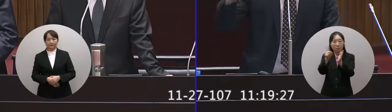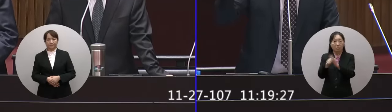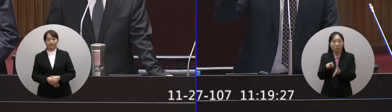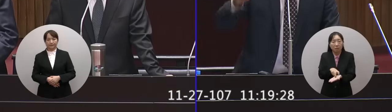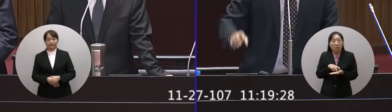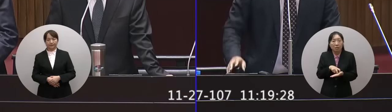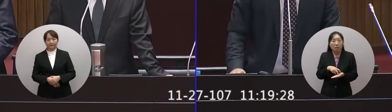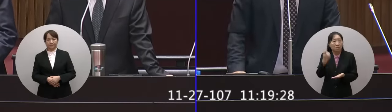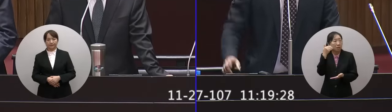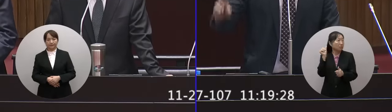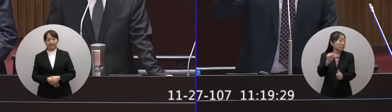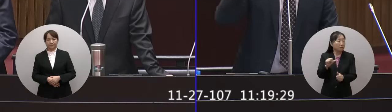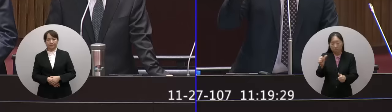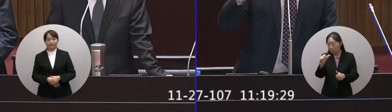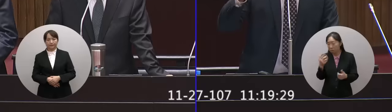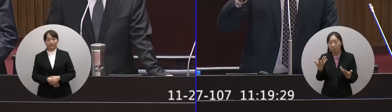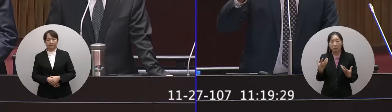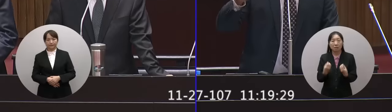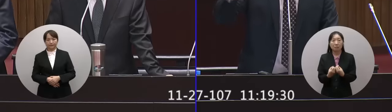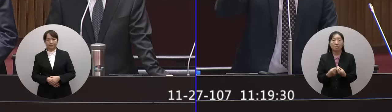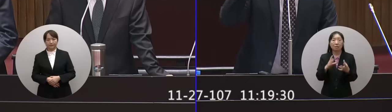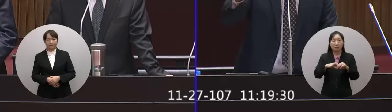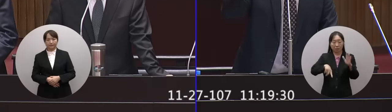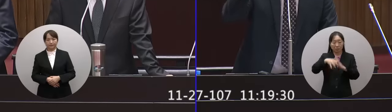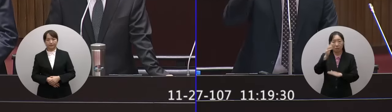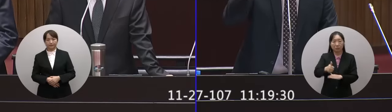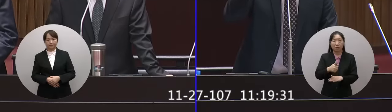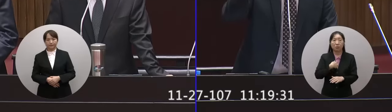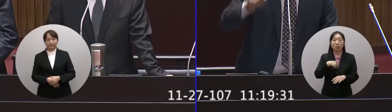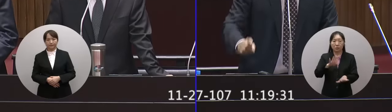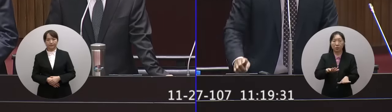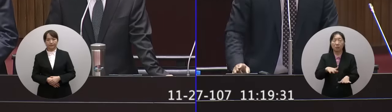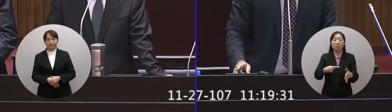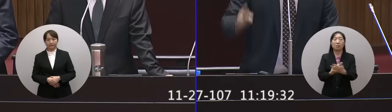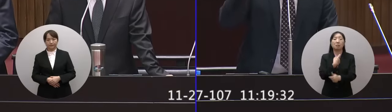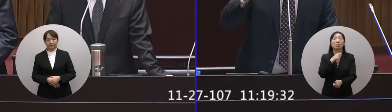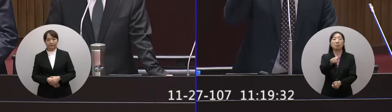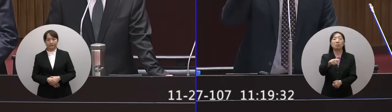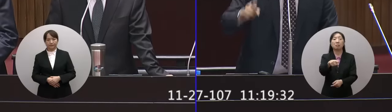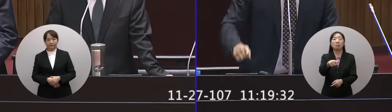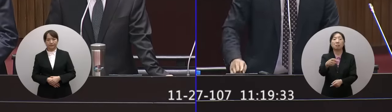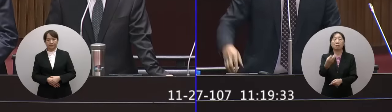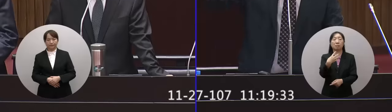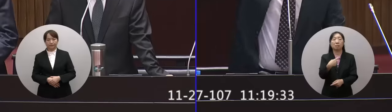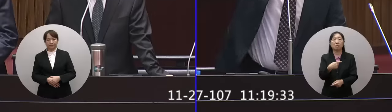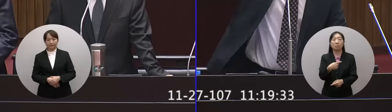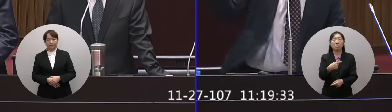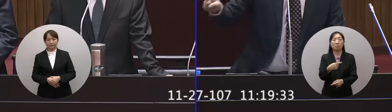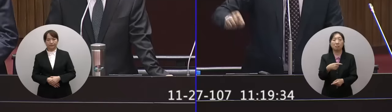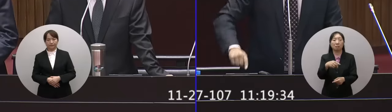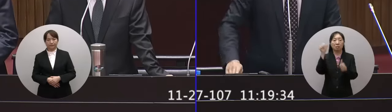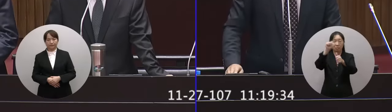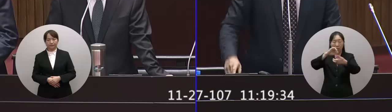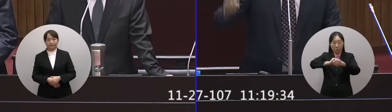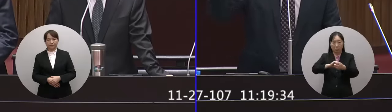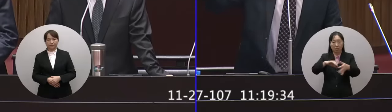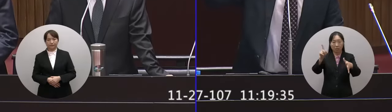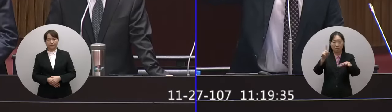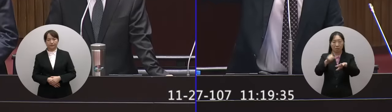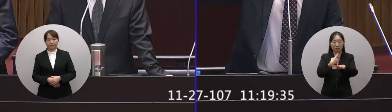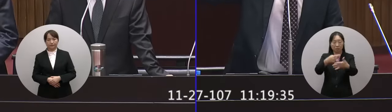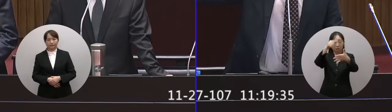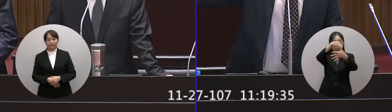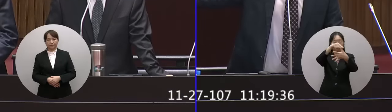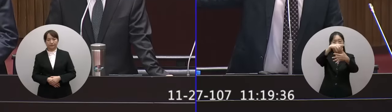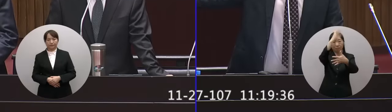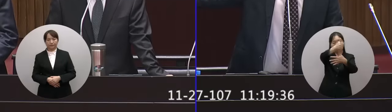誰要被懲處院長我要的一個非常簡單的承諾究責一定從上到下不要